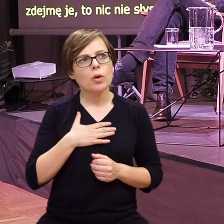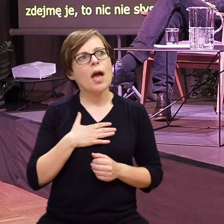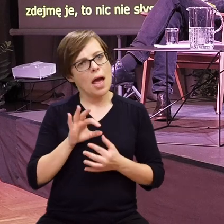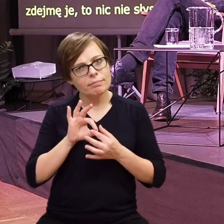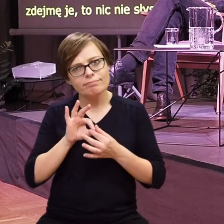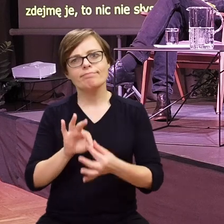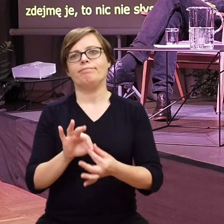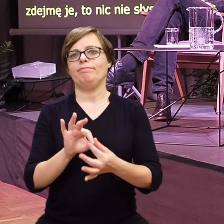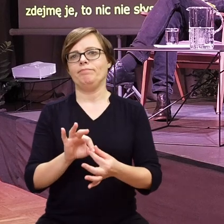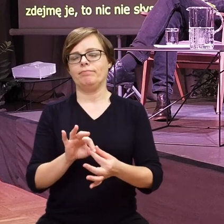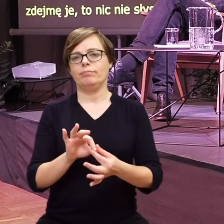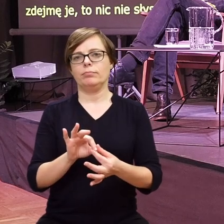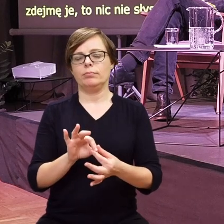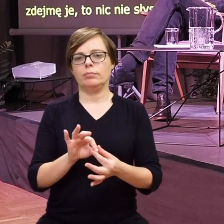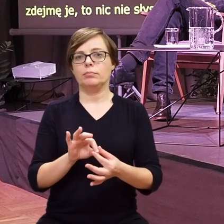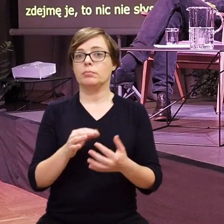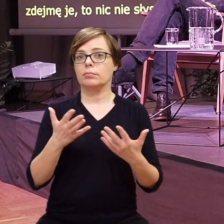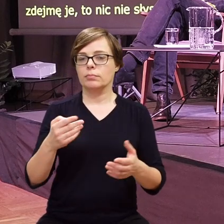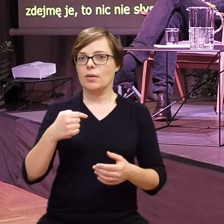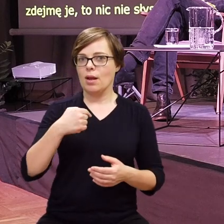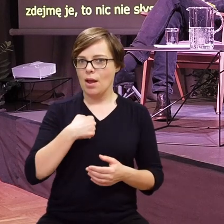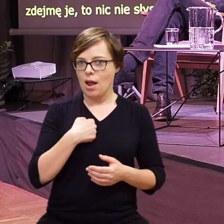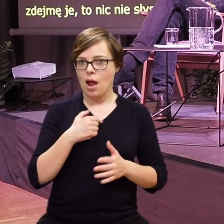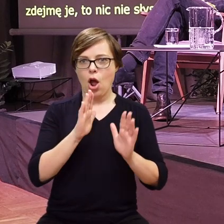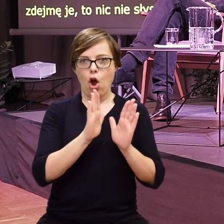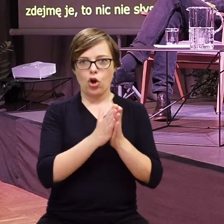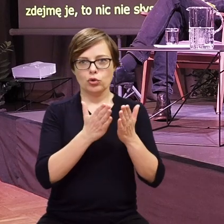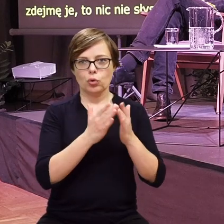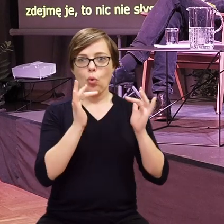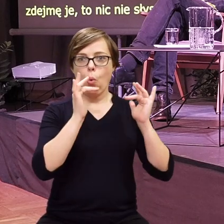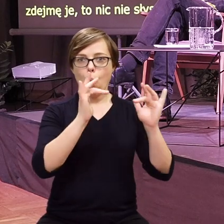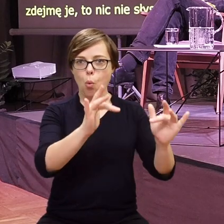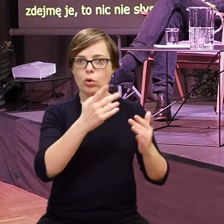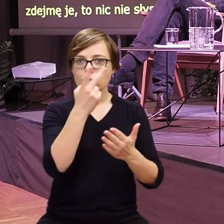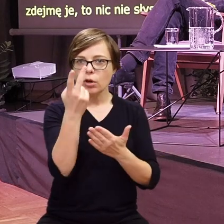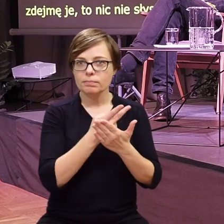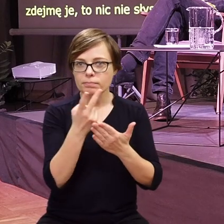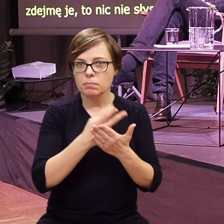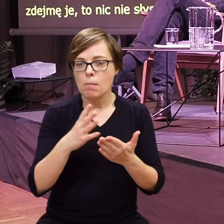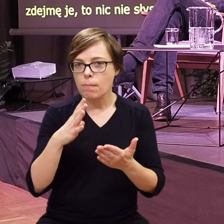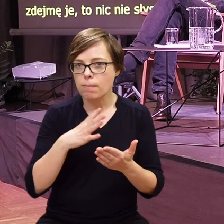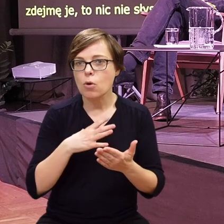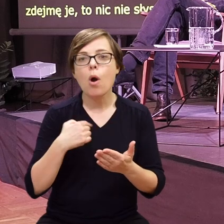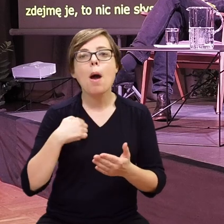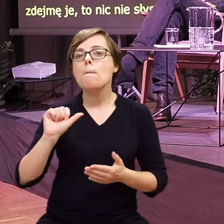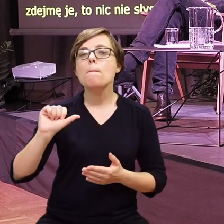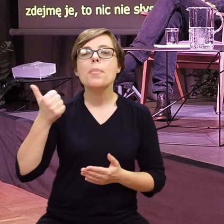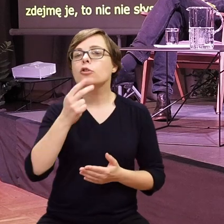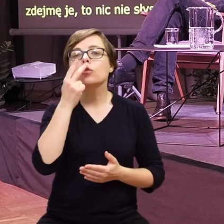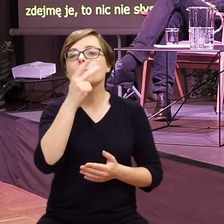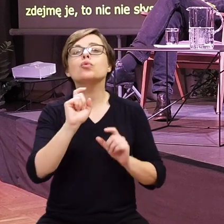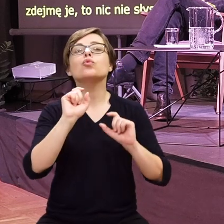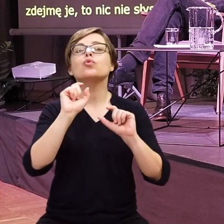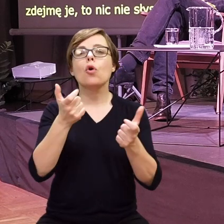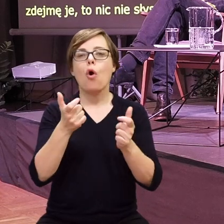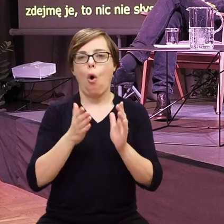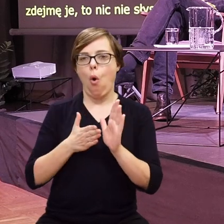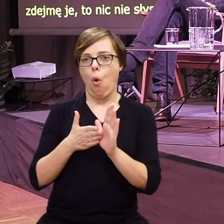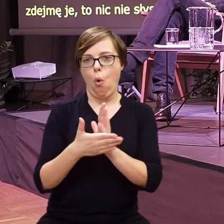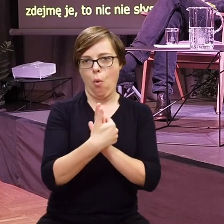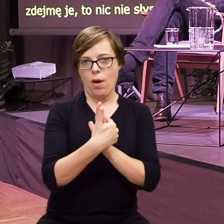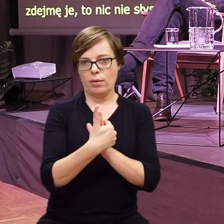Gdy sięgnęłam po gusze, to pierwsze, co zobaczyłam, to okładkę,